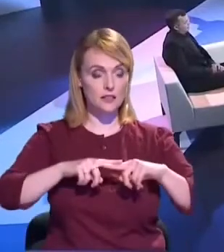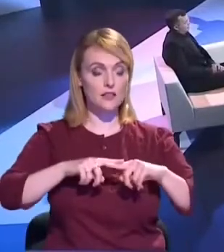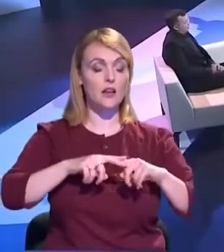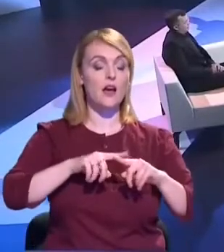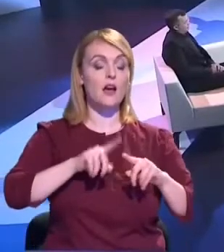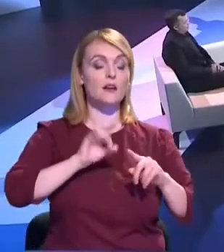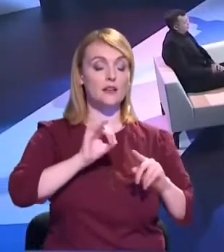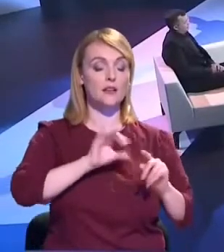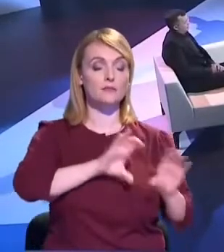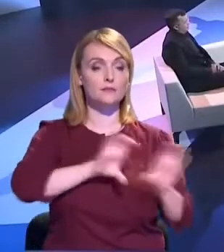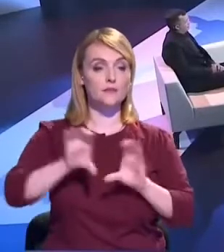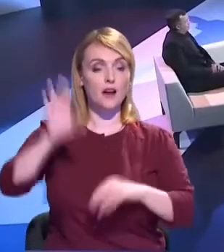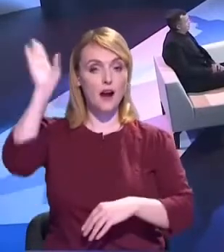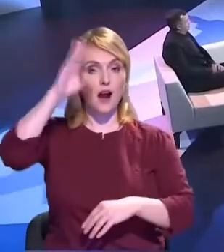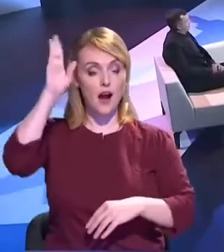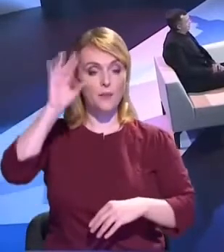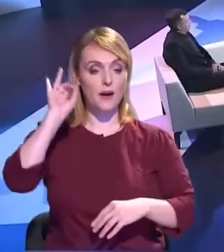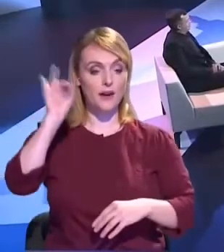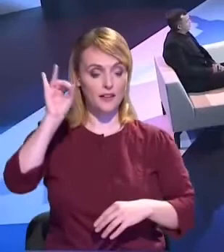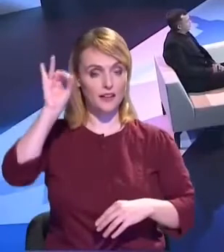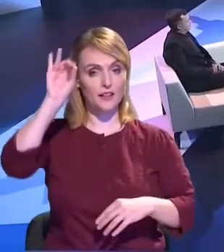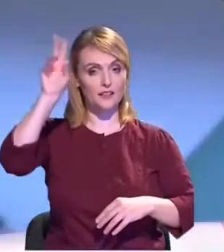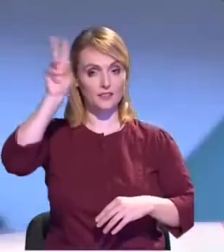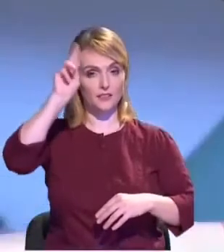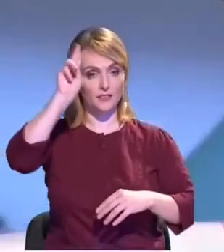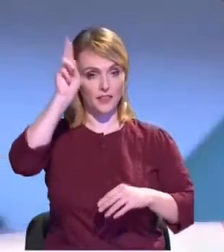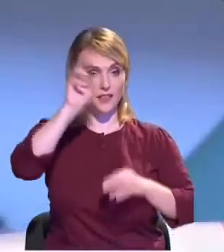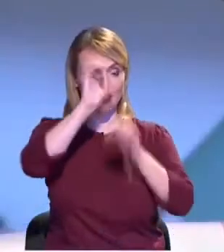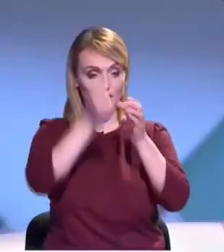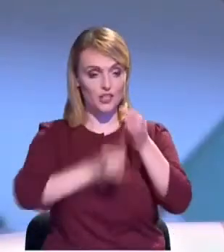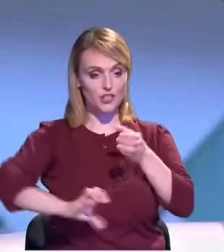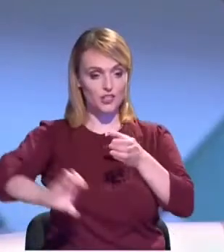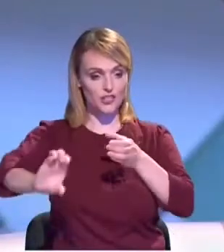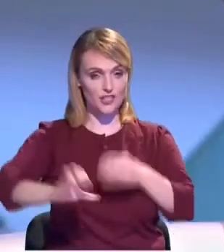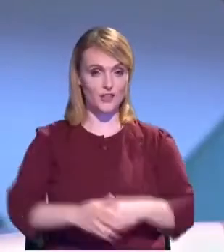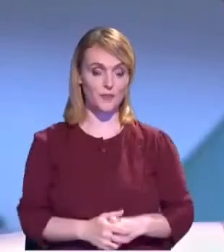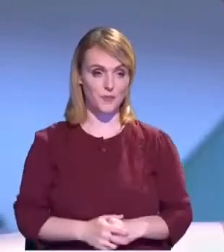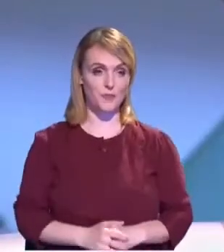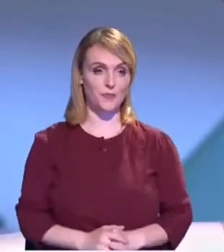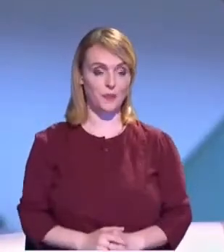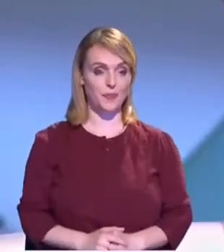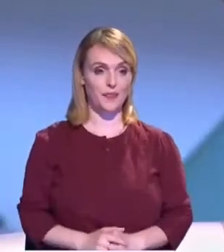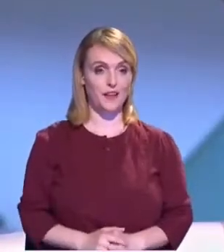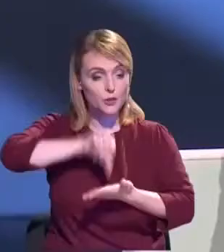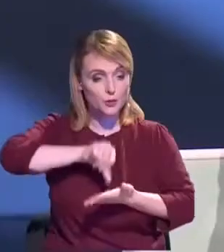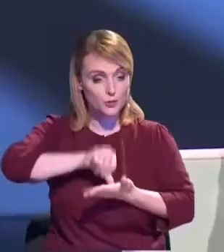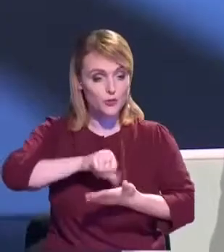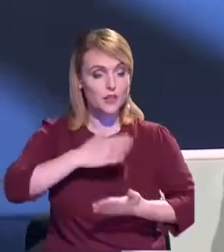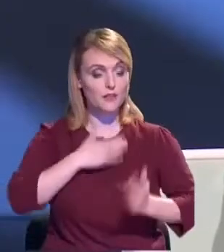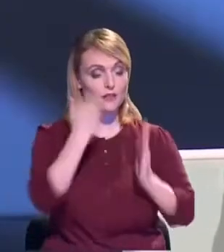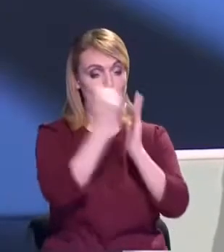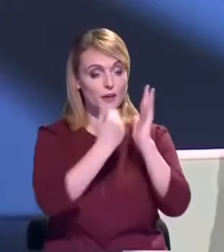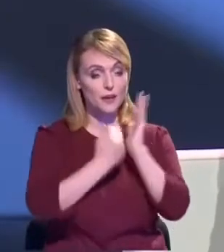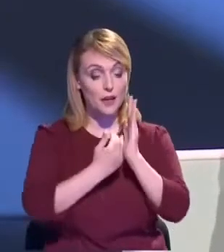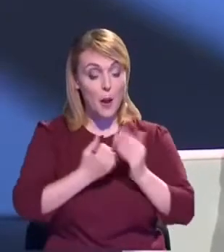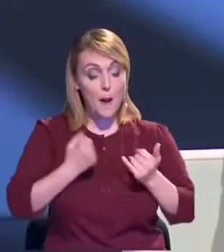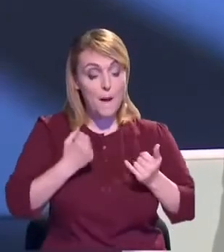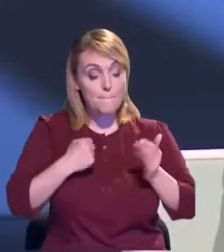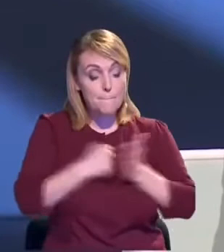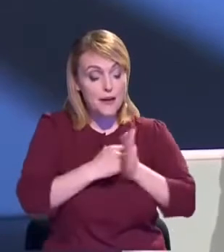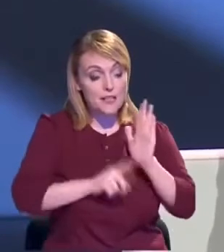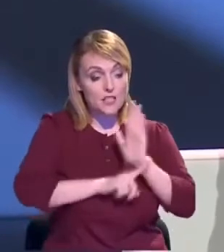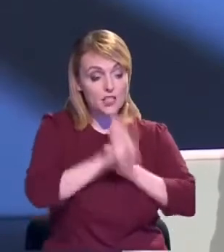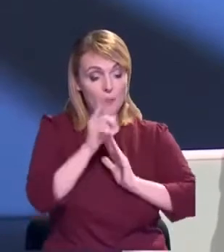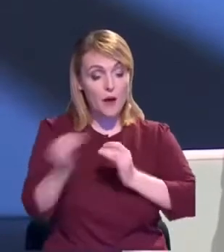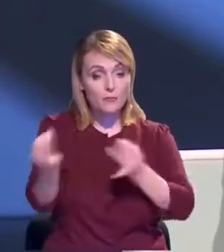cu apă și canalizare, Agenția Națională pentru Reglementare în Energetică. Bună seara! Bună seara! Până a procede la discuții,